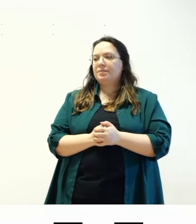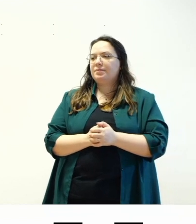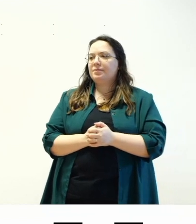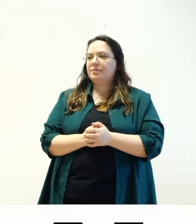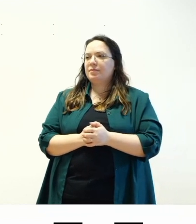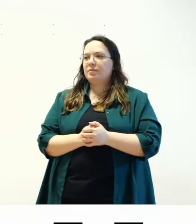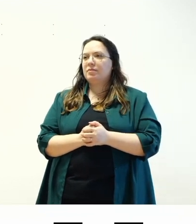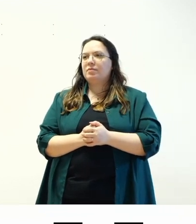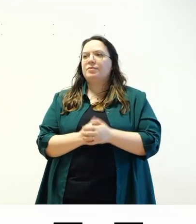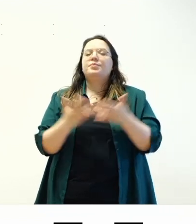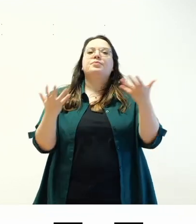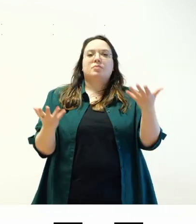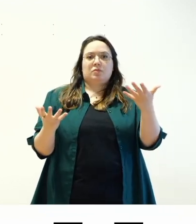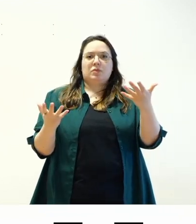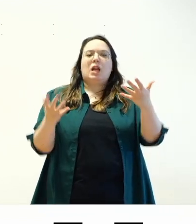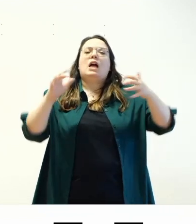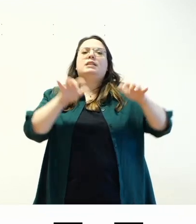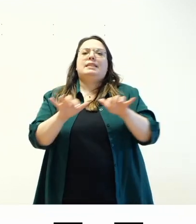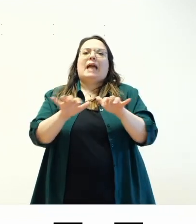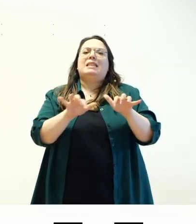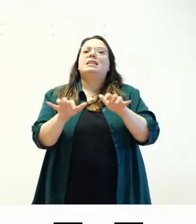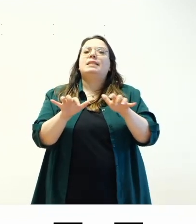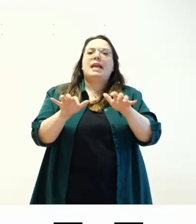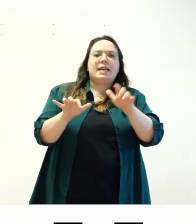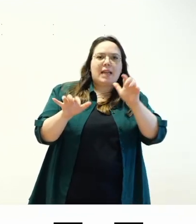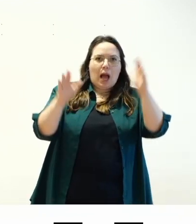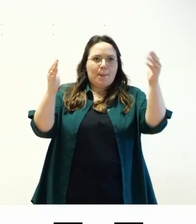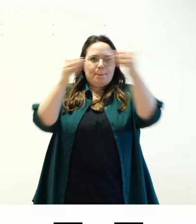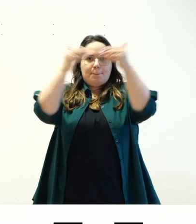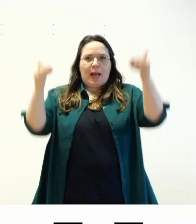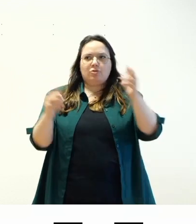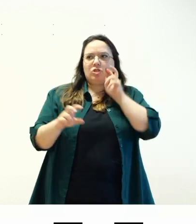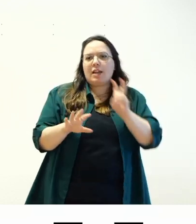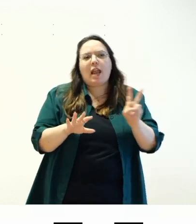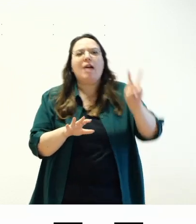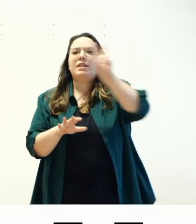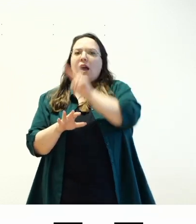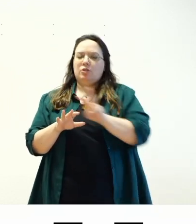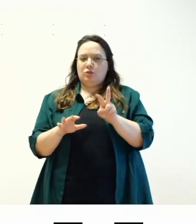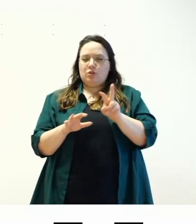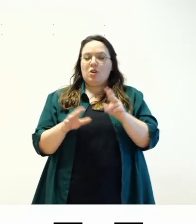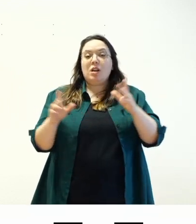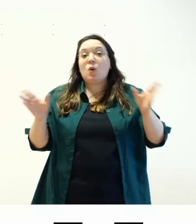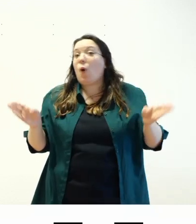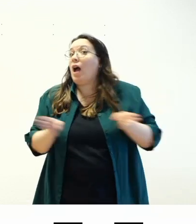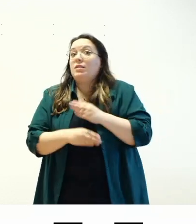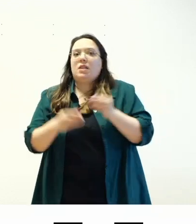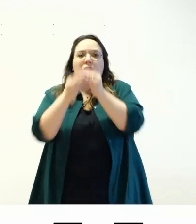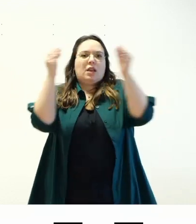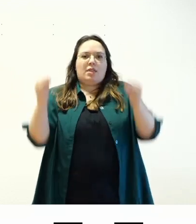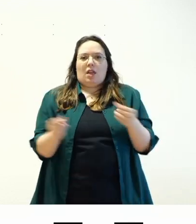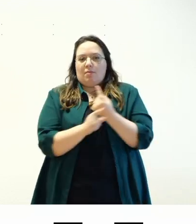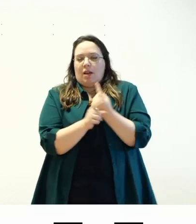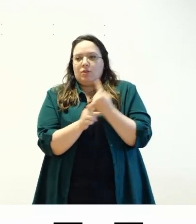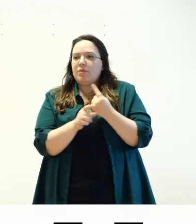navigazione da tastiera tutti i temi dovrebbero funzionare da tastiera qui vi dico dovrebbero